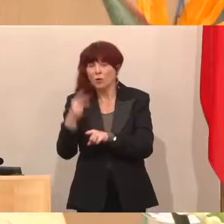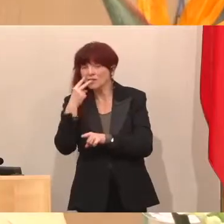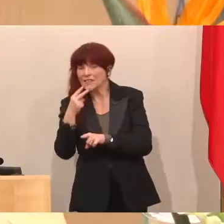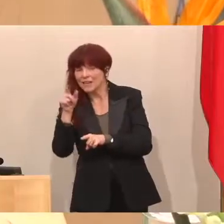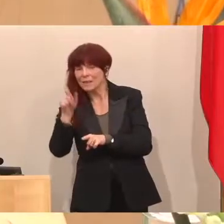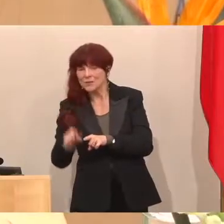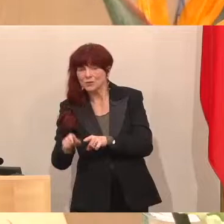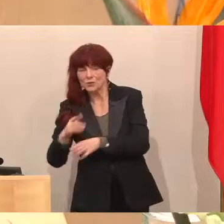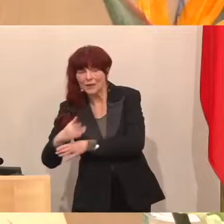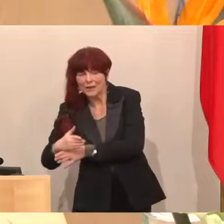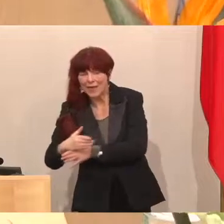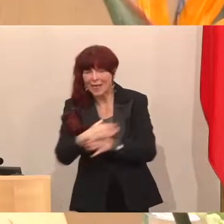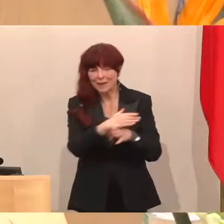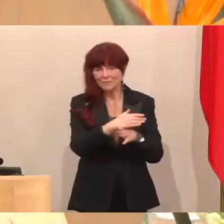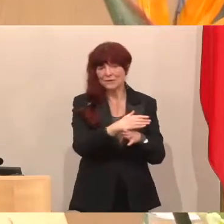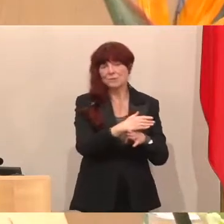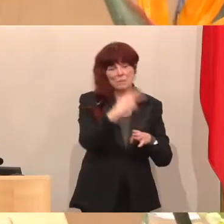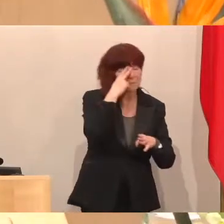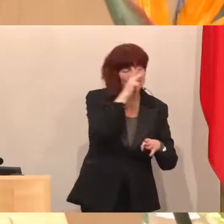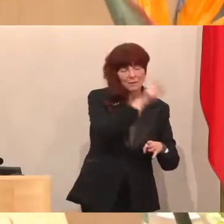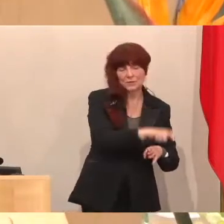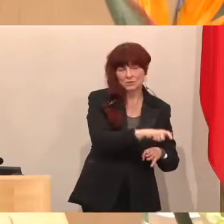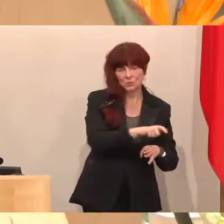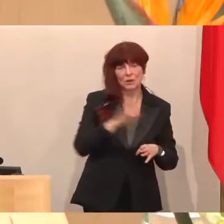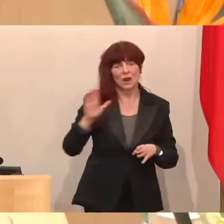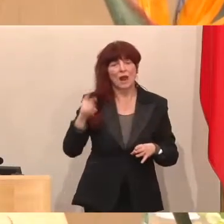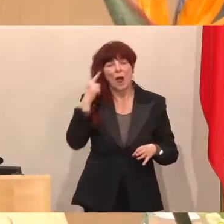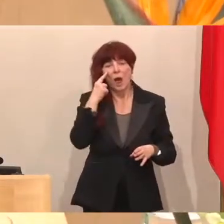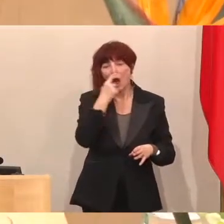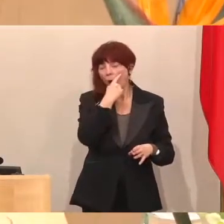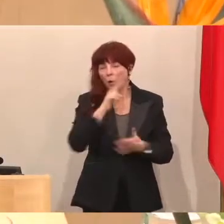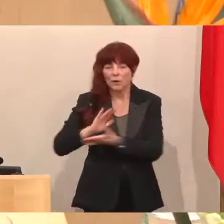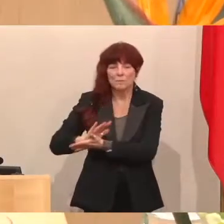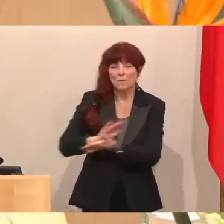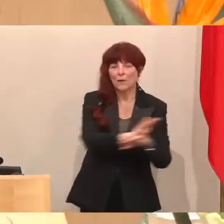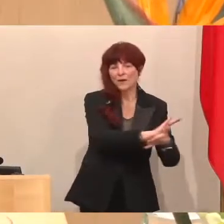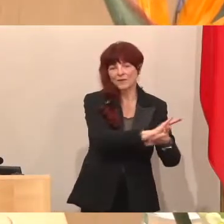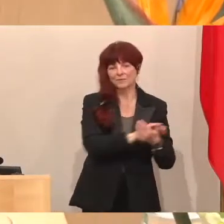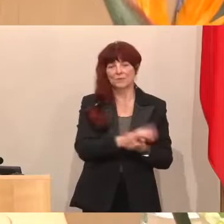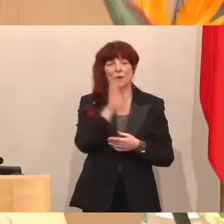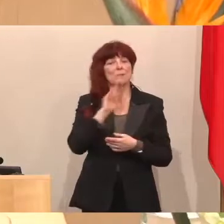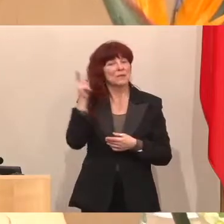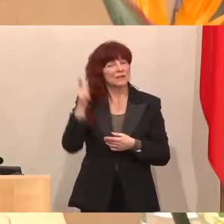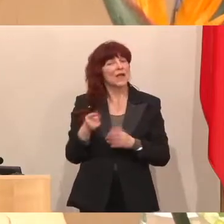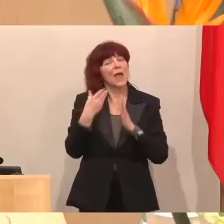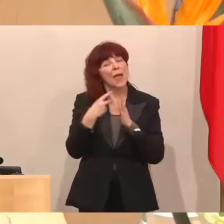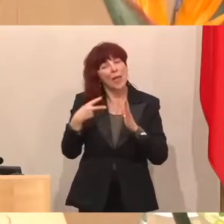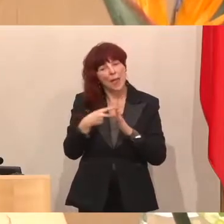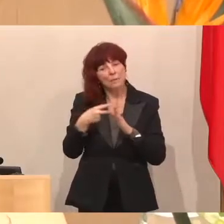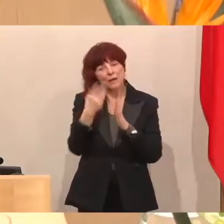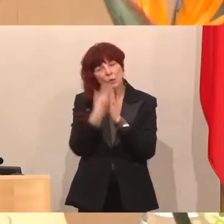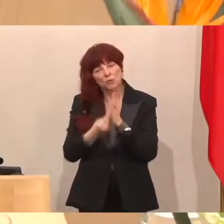Ich kann nur bekräftigen, laden Sie sich die App Be My Eyes herunter. Registrieren Sie sich und unterstützen Sie